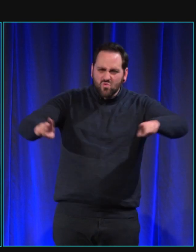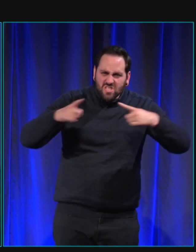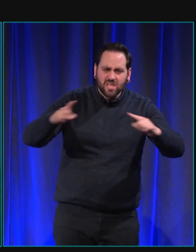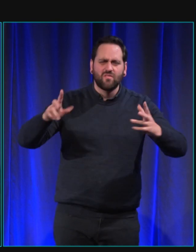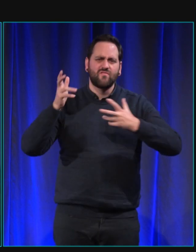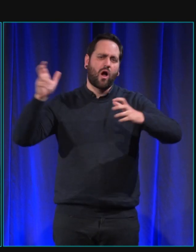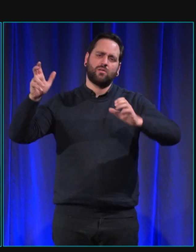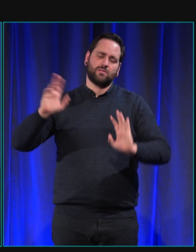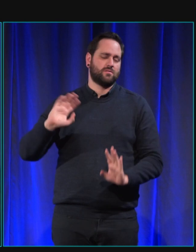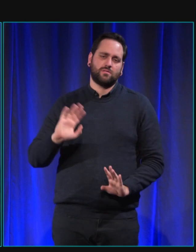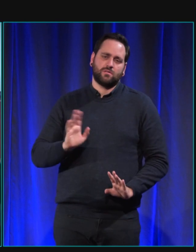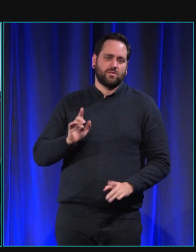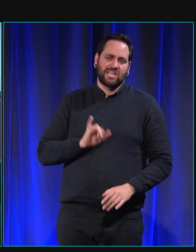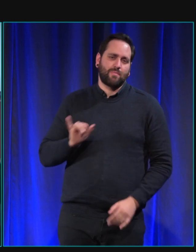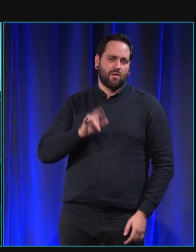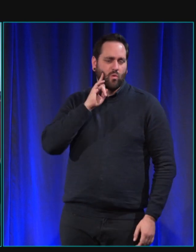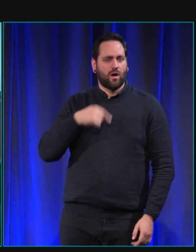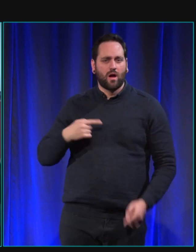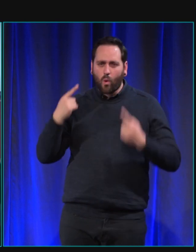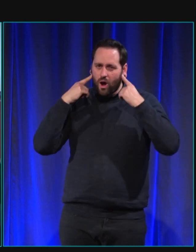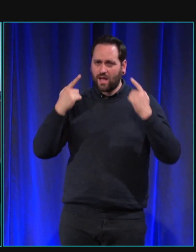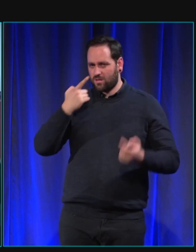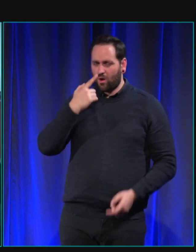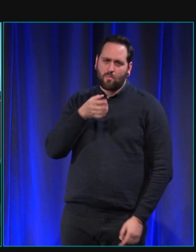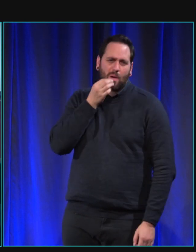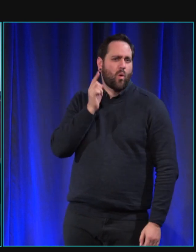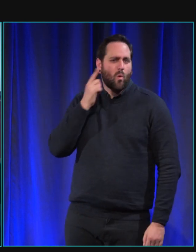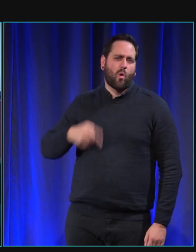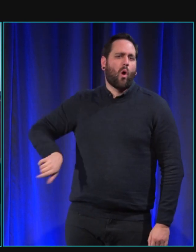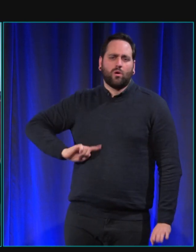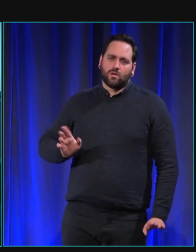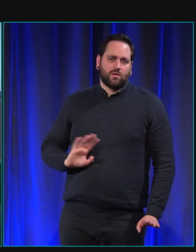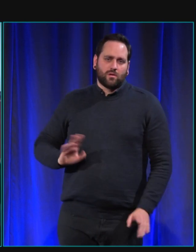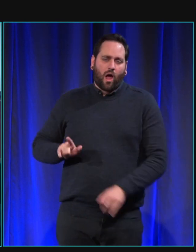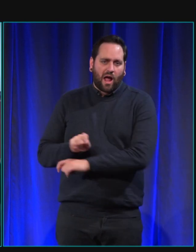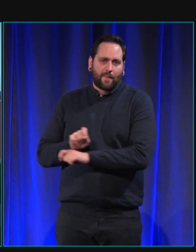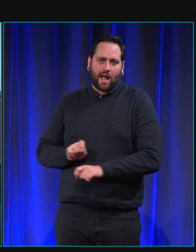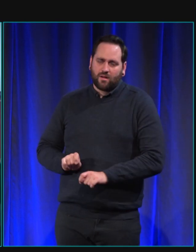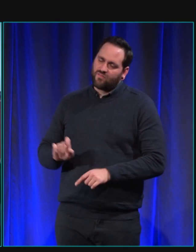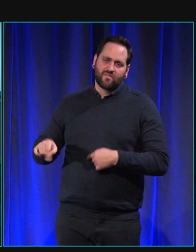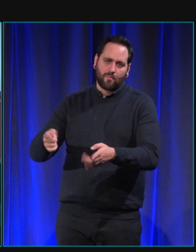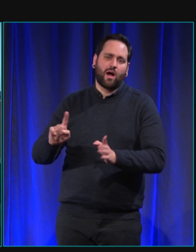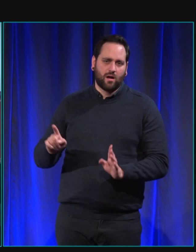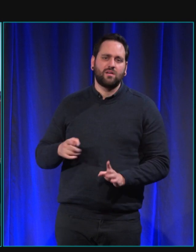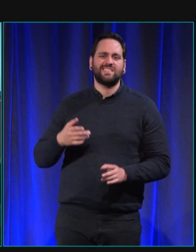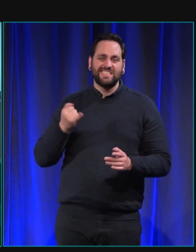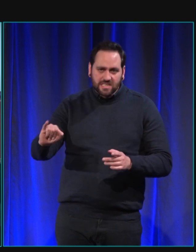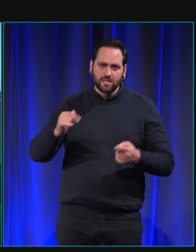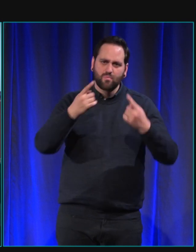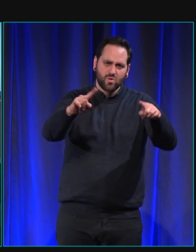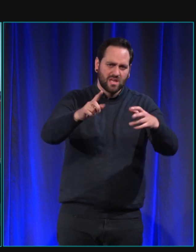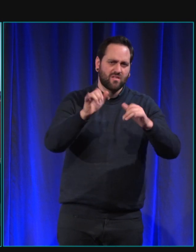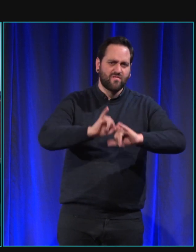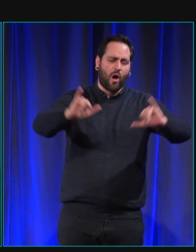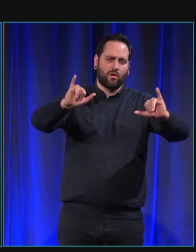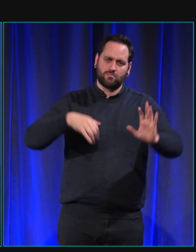respecte leurs oreilles les pauvres ils en prennent là ça serait pas bon pour eux là j'y vais à la canne mais voilà donc c'est vraiment